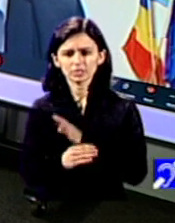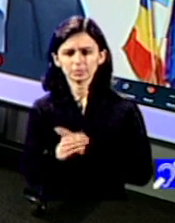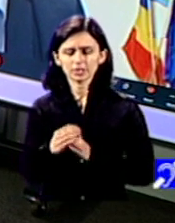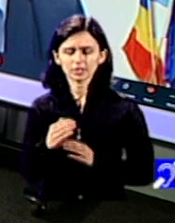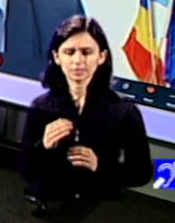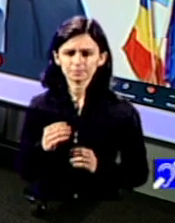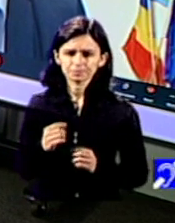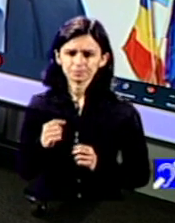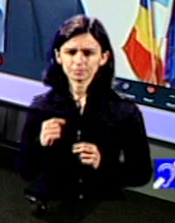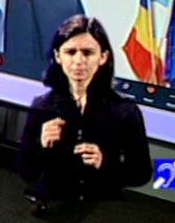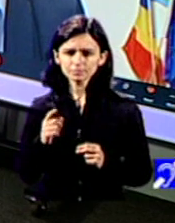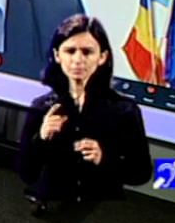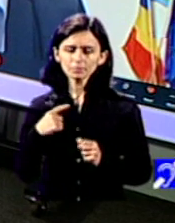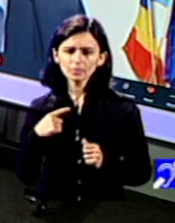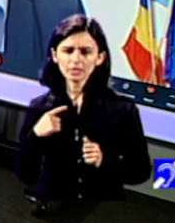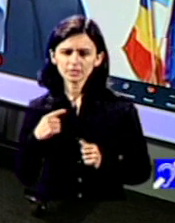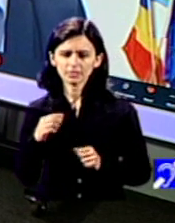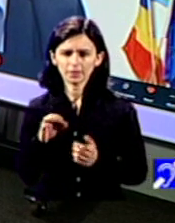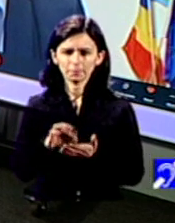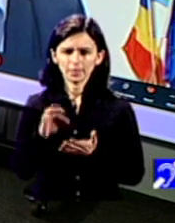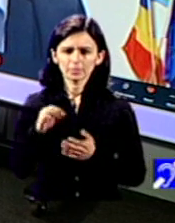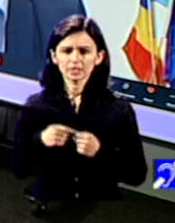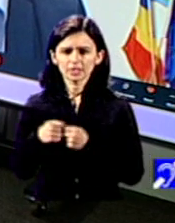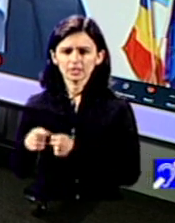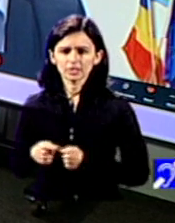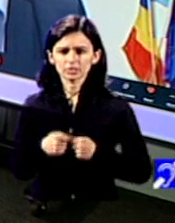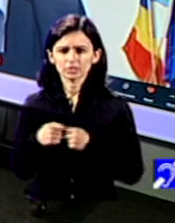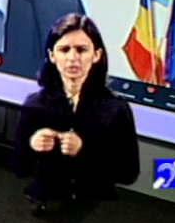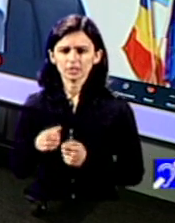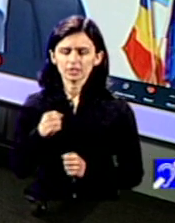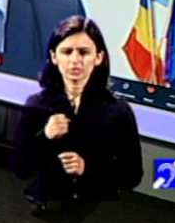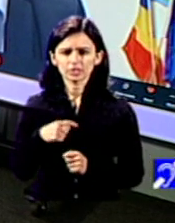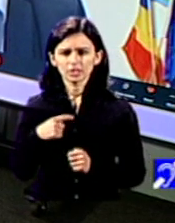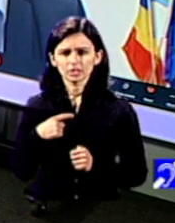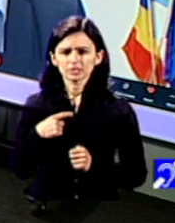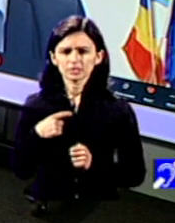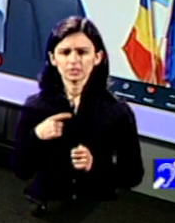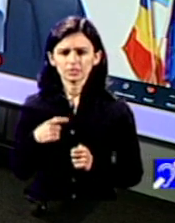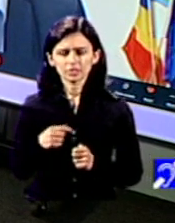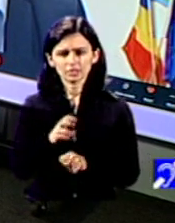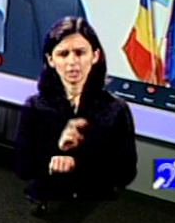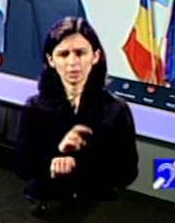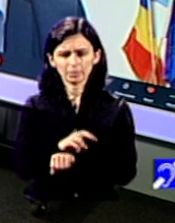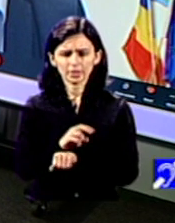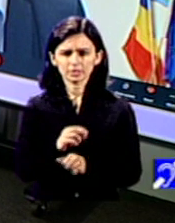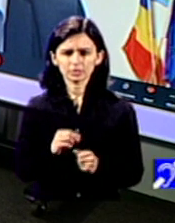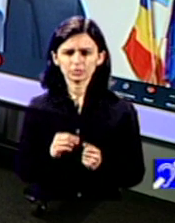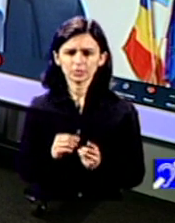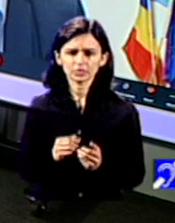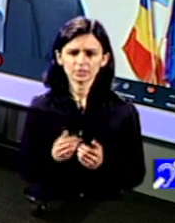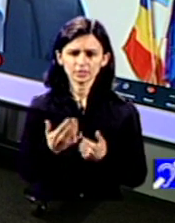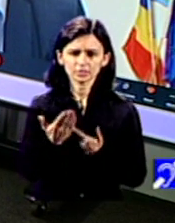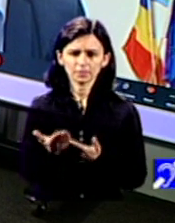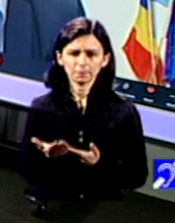începutul intervenției noastre nu doar să fie prezente în societate ci să facă parte din ea nu doar acest ci și participare asigurarea tuturor